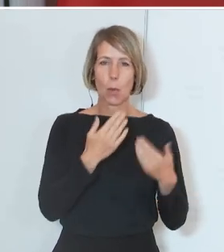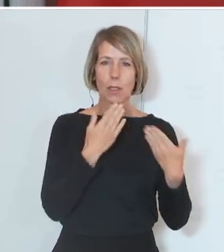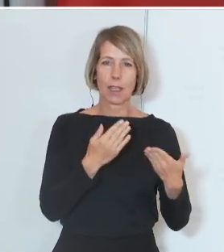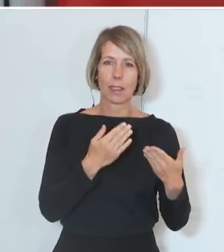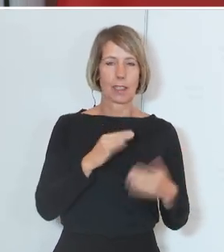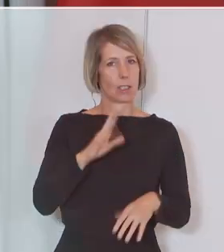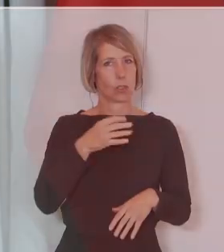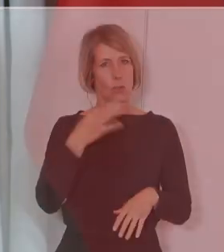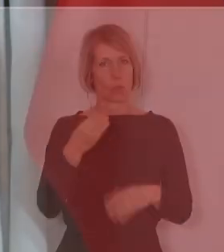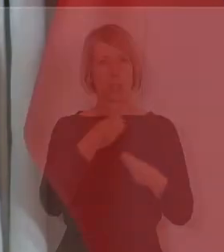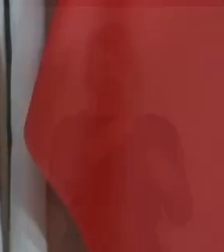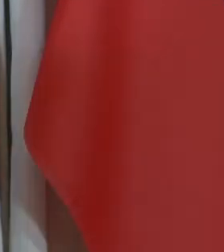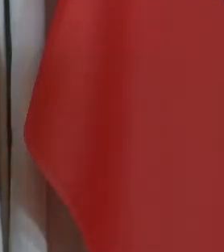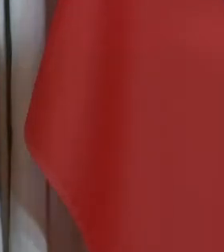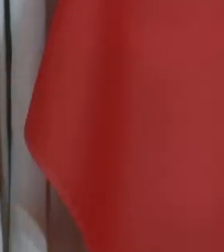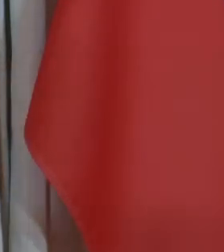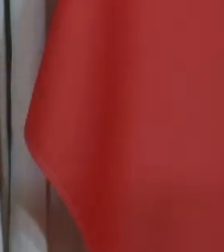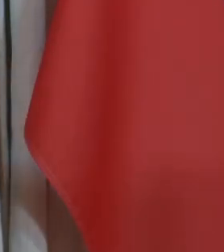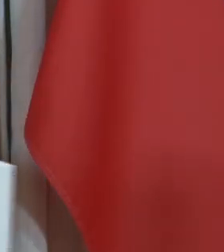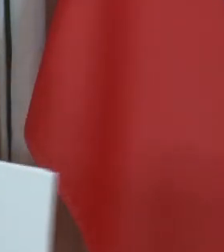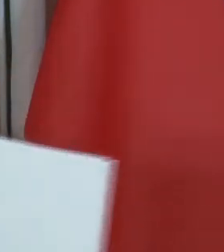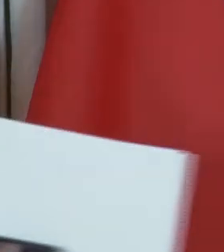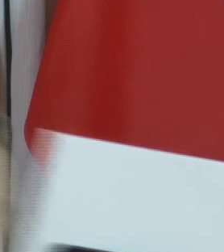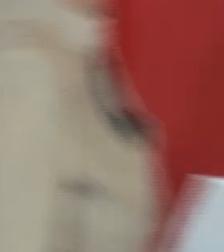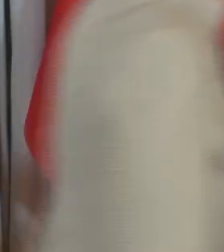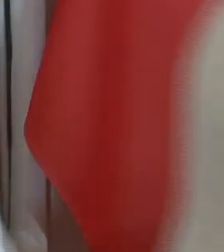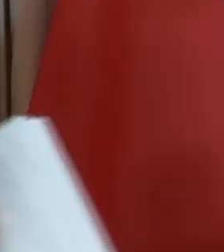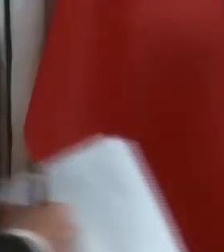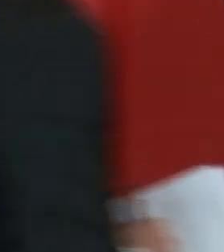einen schönen Tag. Danke. Danke. Danke. Danke. Dank.